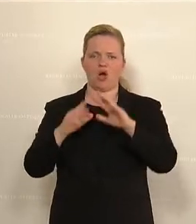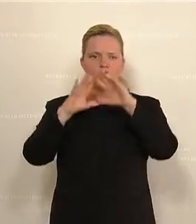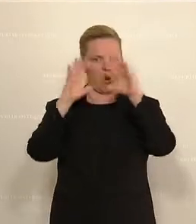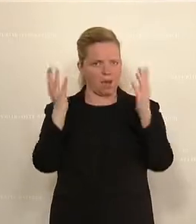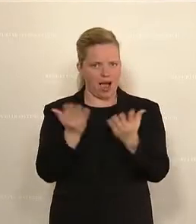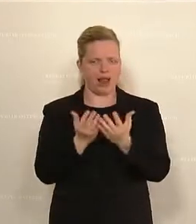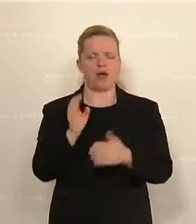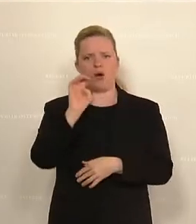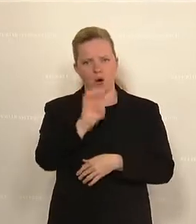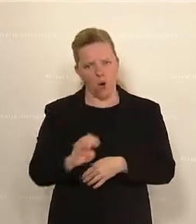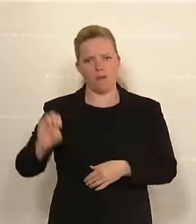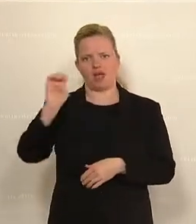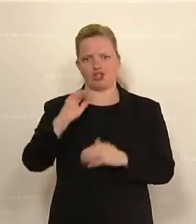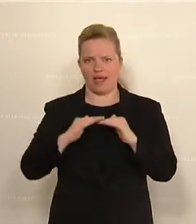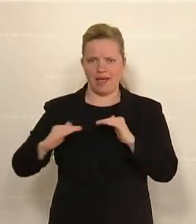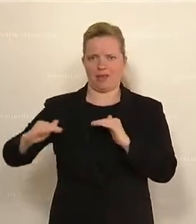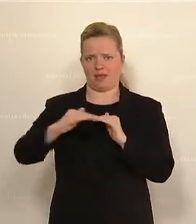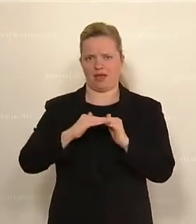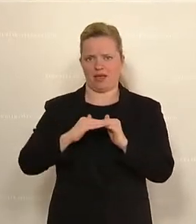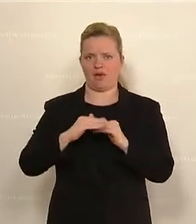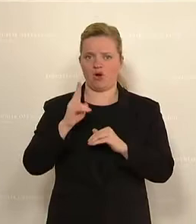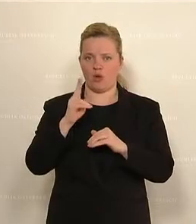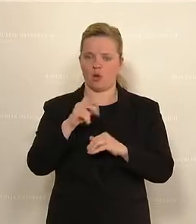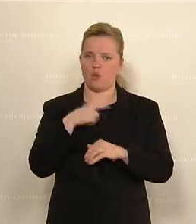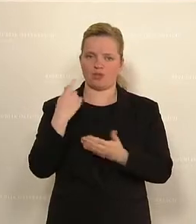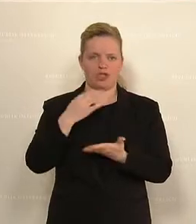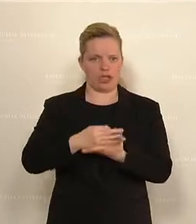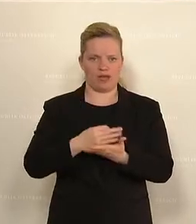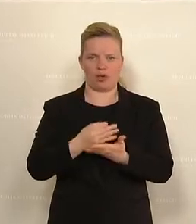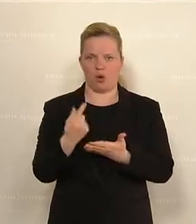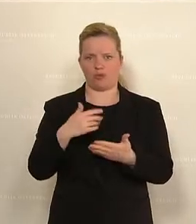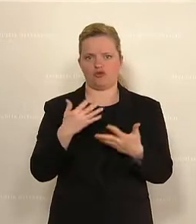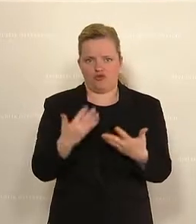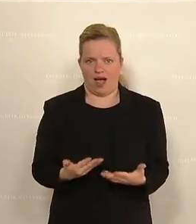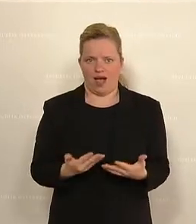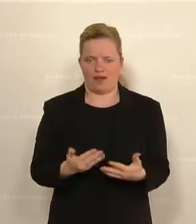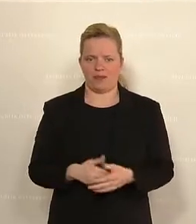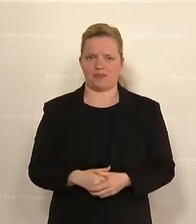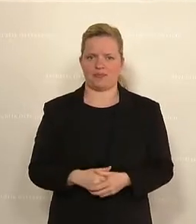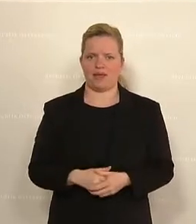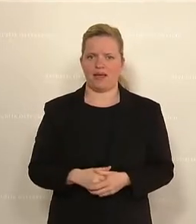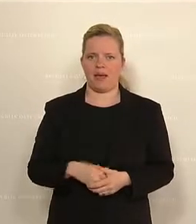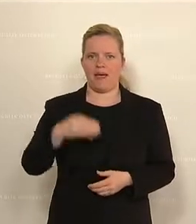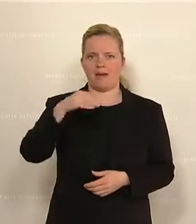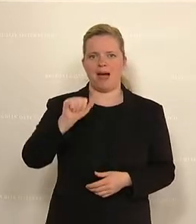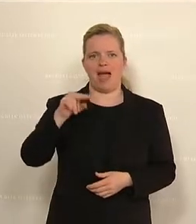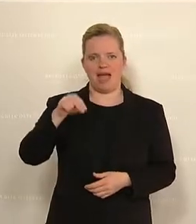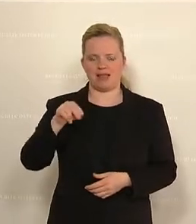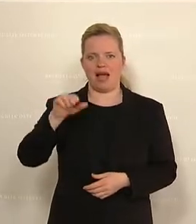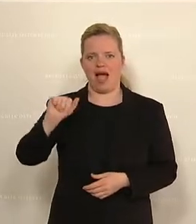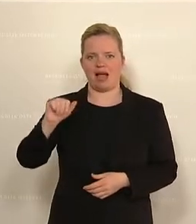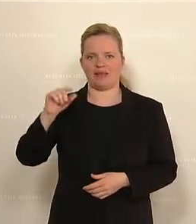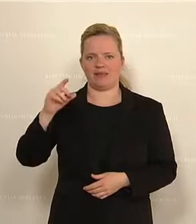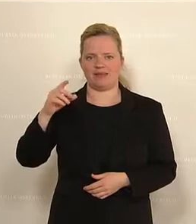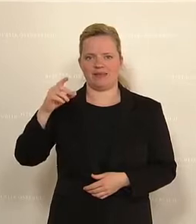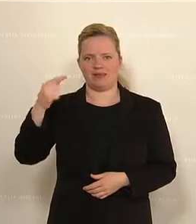auf europäischer Ebene, weil das unseren Standort schwächt. Und wenn wir MAN und ATP uns anschauen, dann wissen